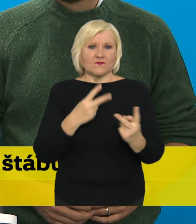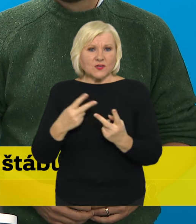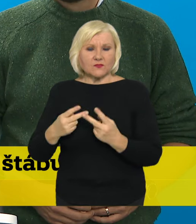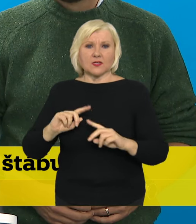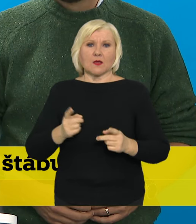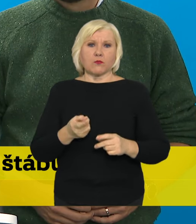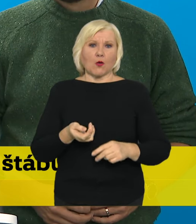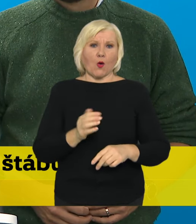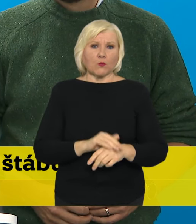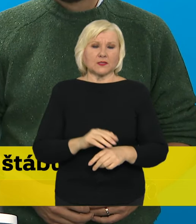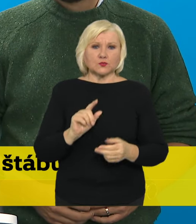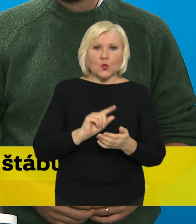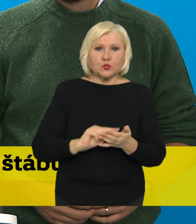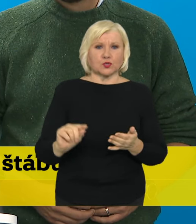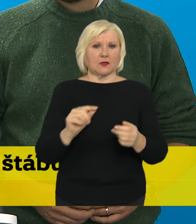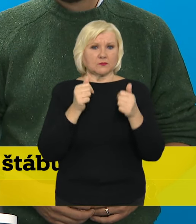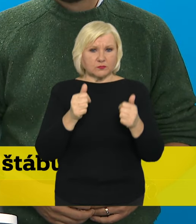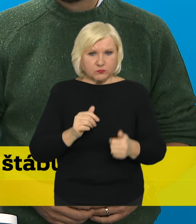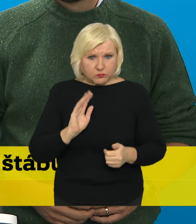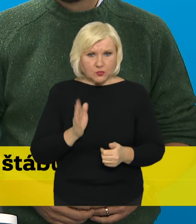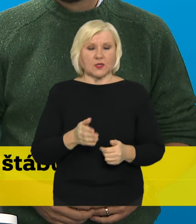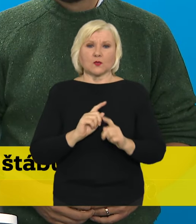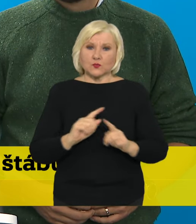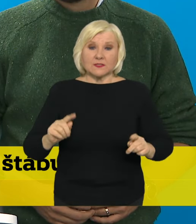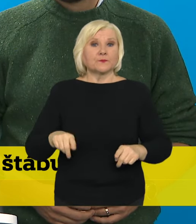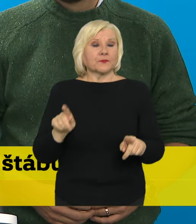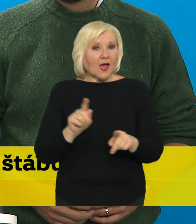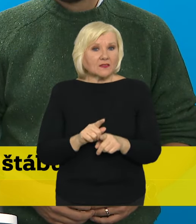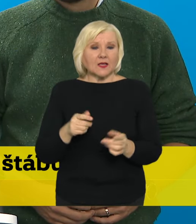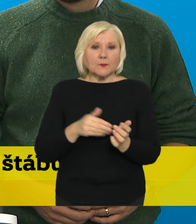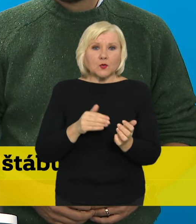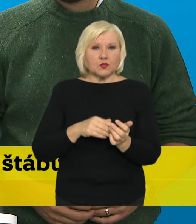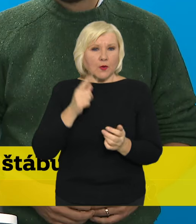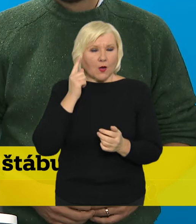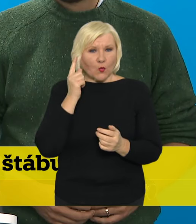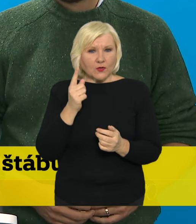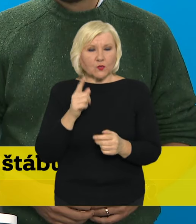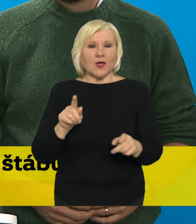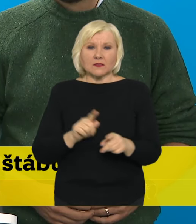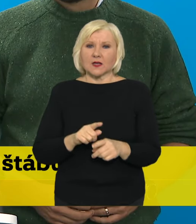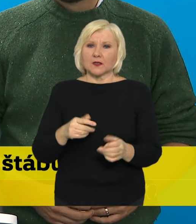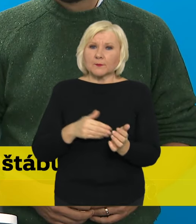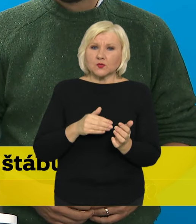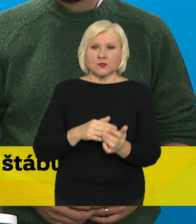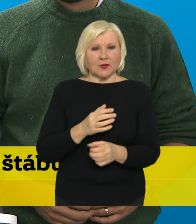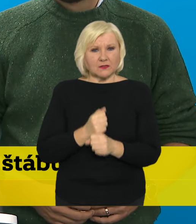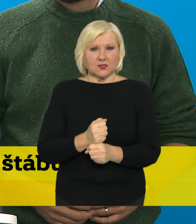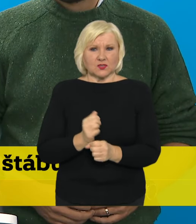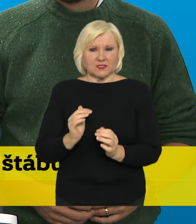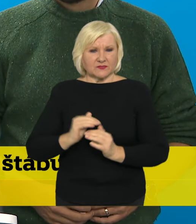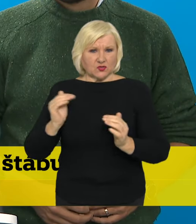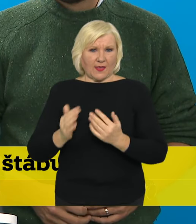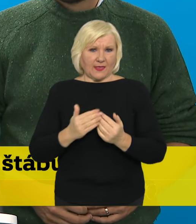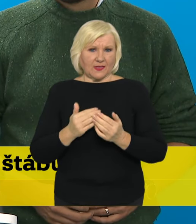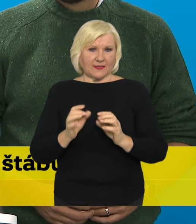obecních úřadů a zároveň je potřeba si uvědět, uvědomit a dbát z opravdu zvýšené hygieny v